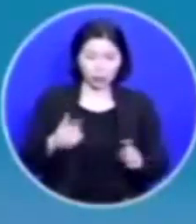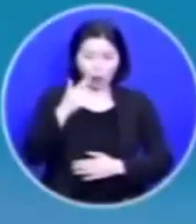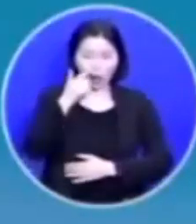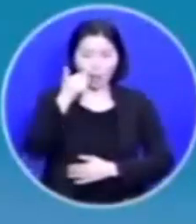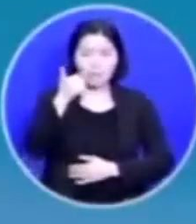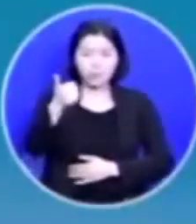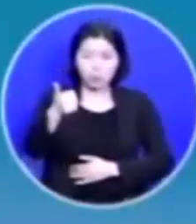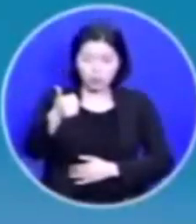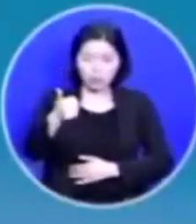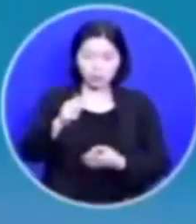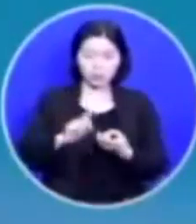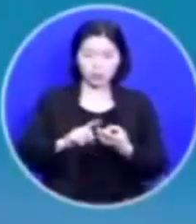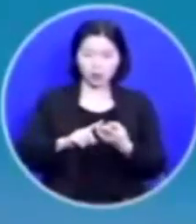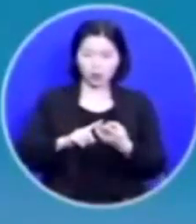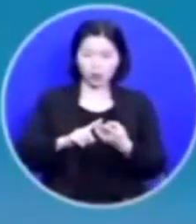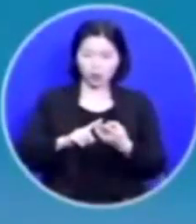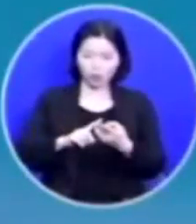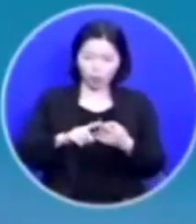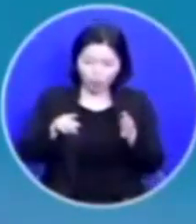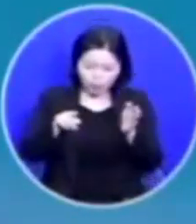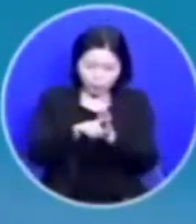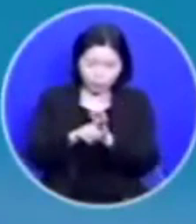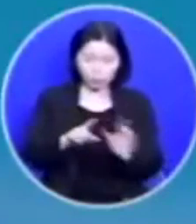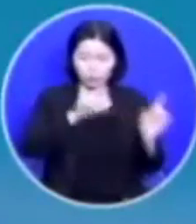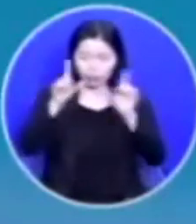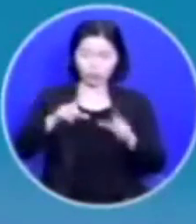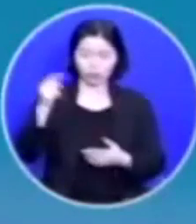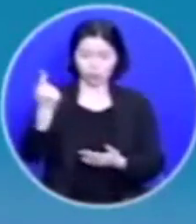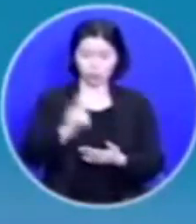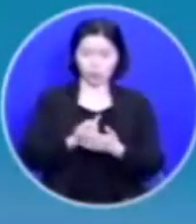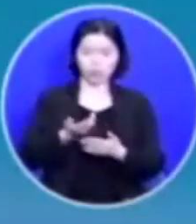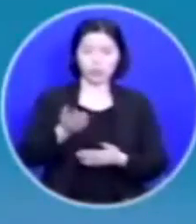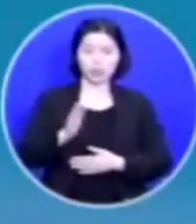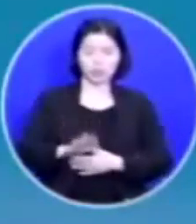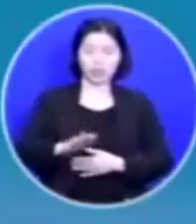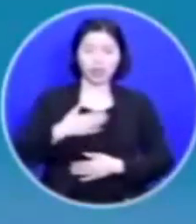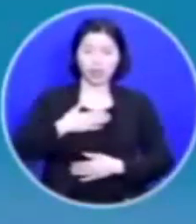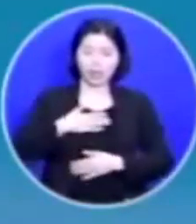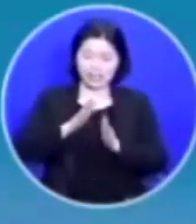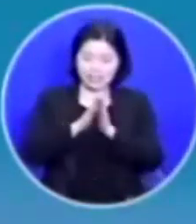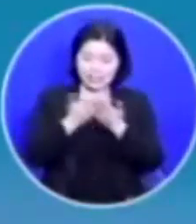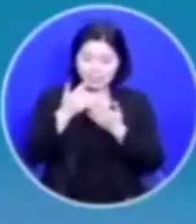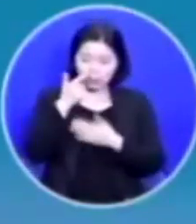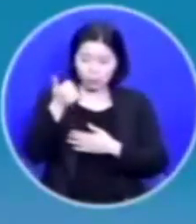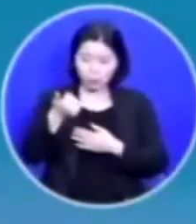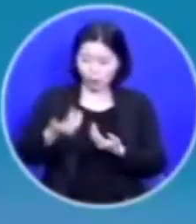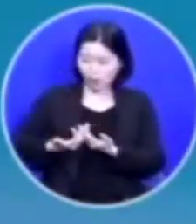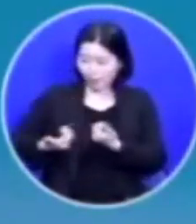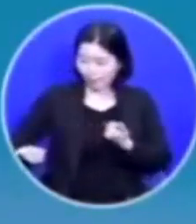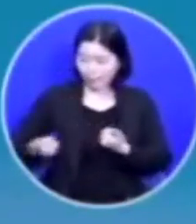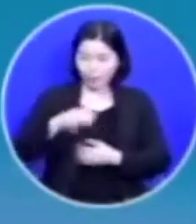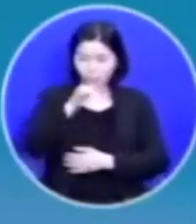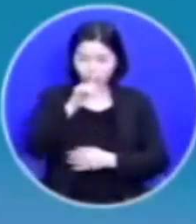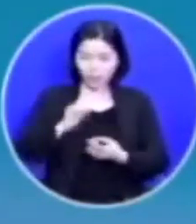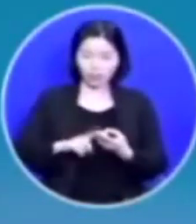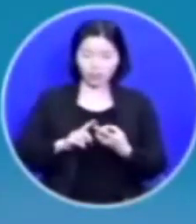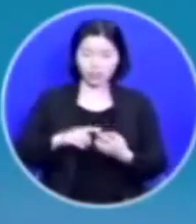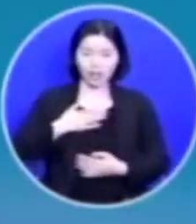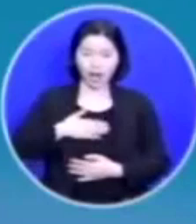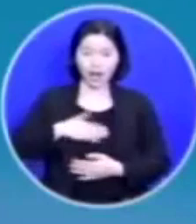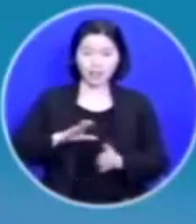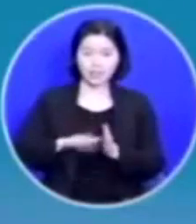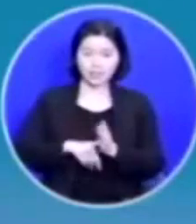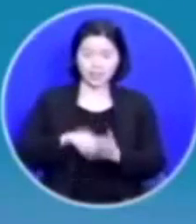철석같이 믿고 살아왔는데 자기에게 친부모가 따로 있다는 사실을 알게 됐을 때 자기의 진짜